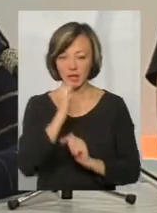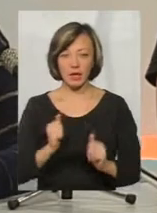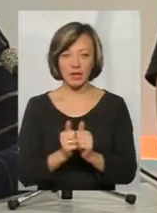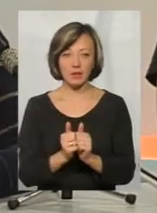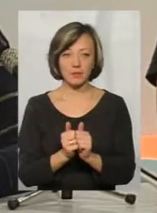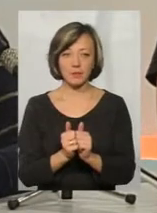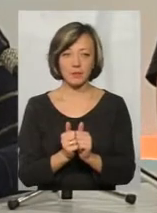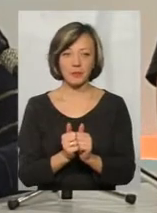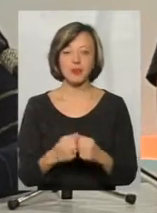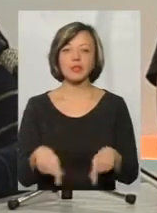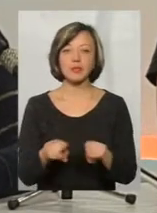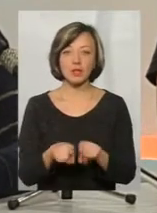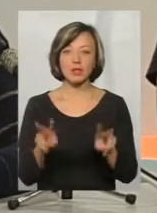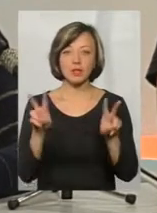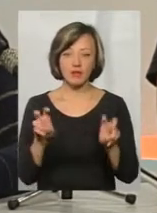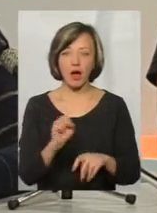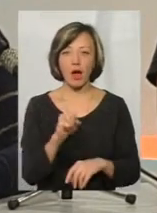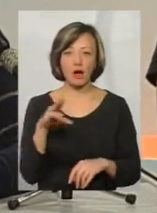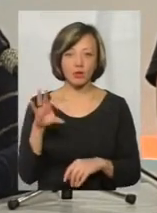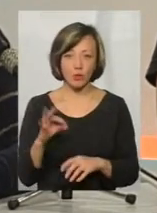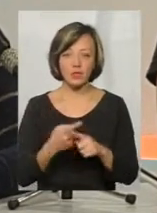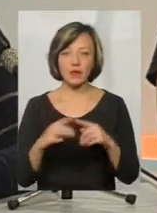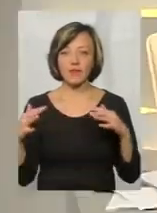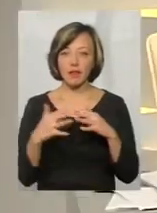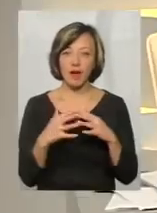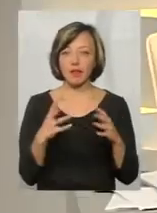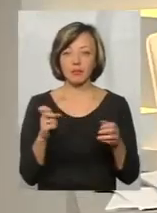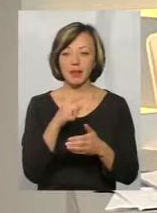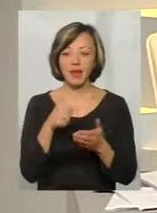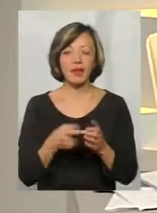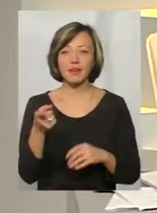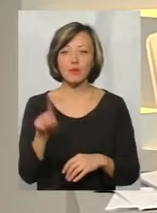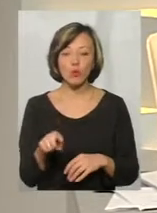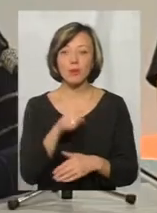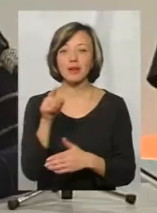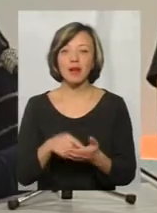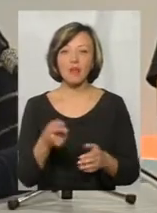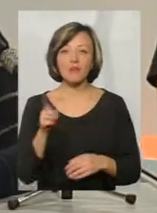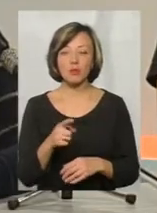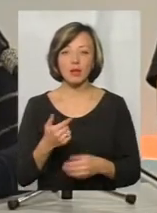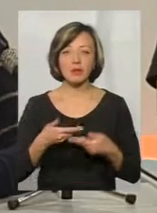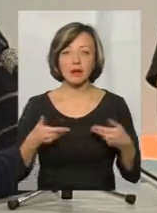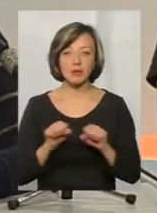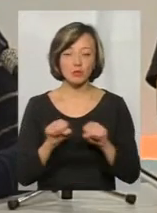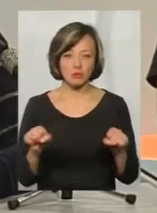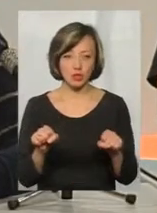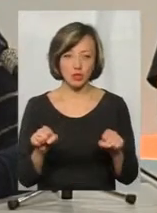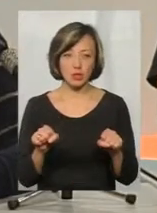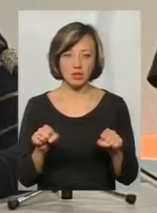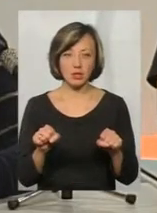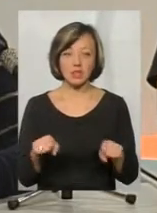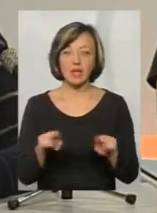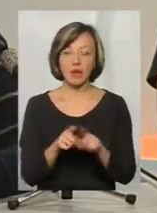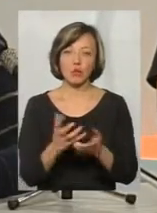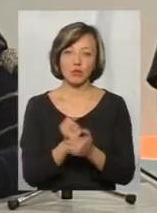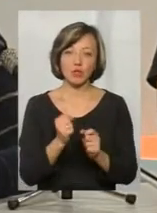ми все одно називаємо це АТО, попри те, що це війна, не війна, питання не в тому. Питання в тому, що нам не можна, з таким же успіхом,